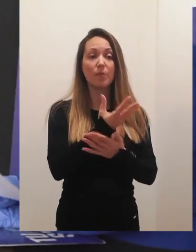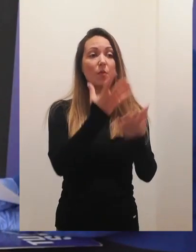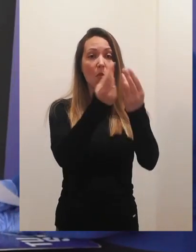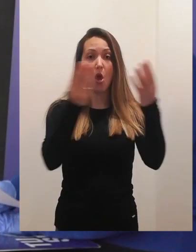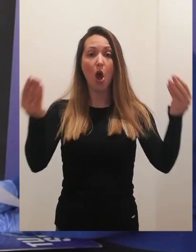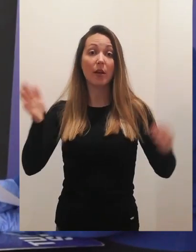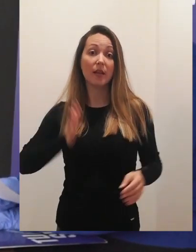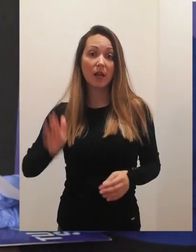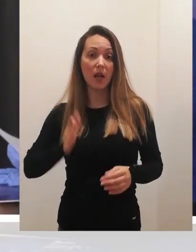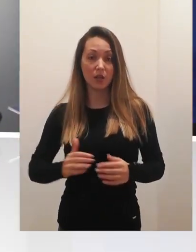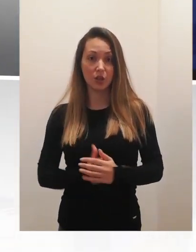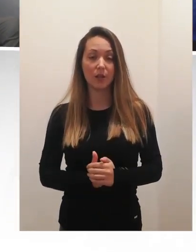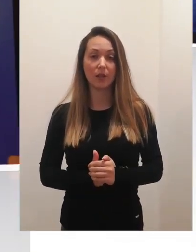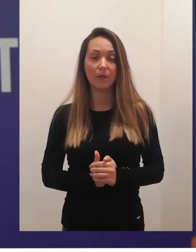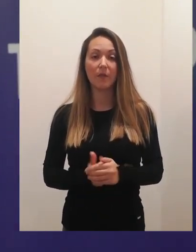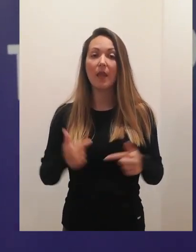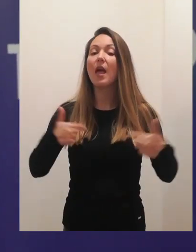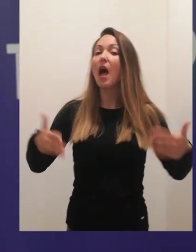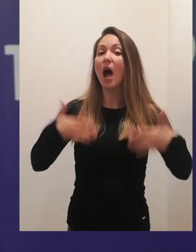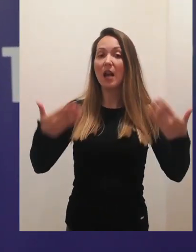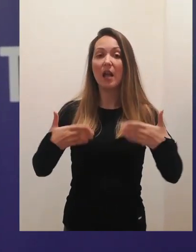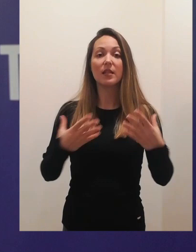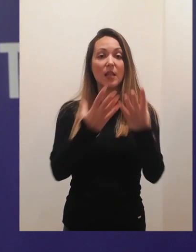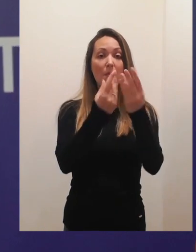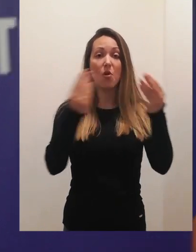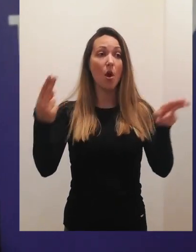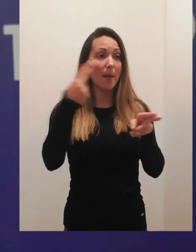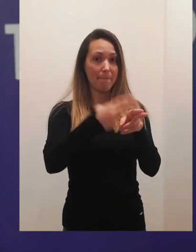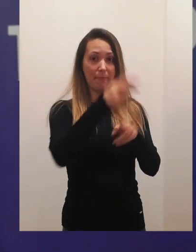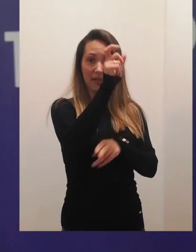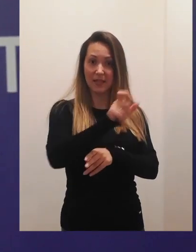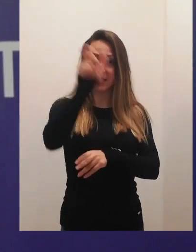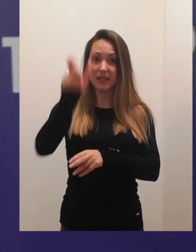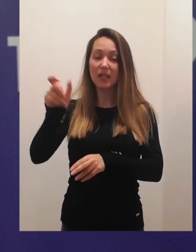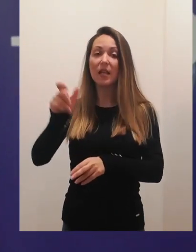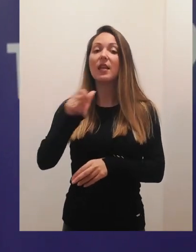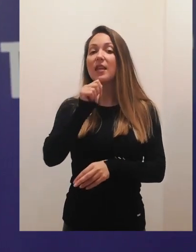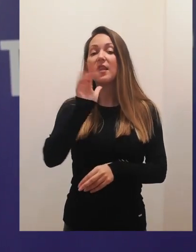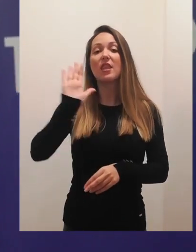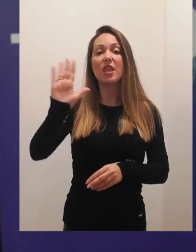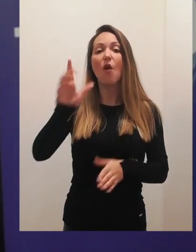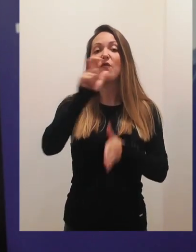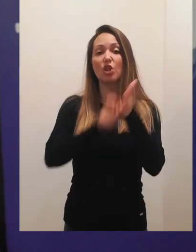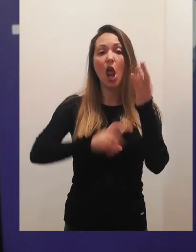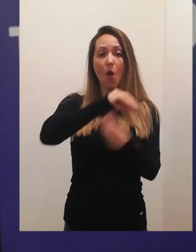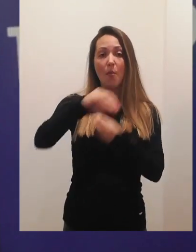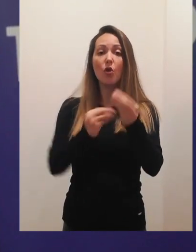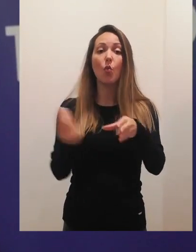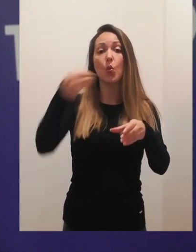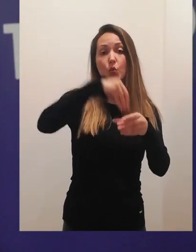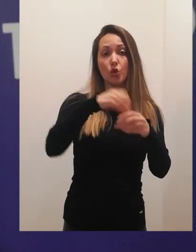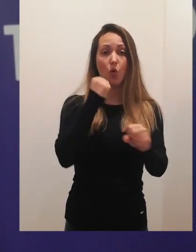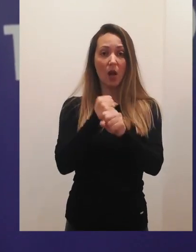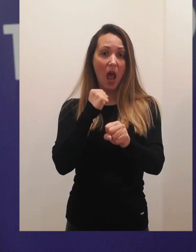građana. Prvo me rado je činjenica da se jako veliki broj pacijenata i vjerovato njihovi članova polodice